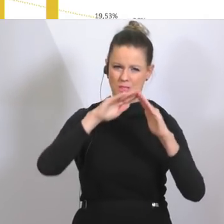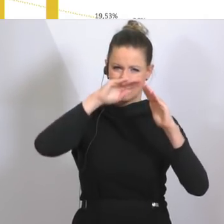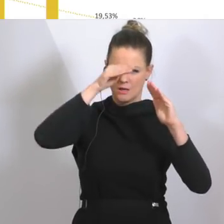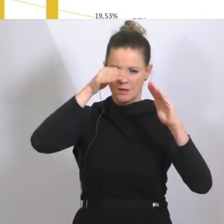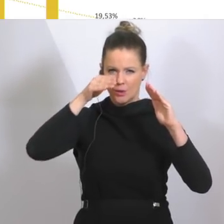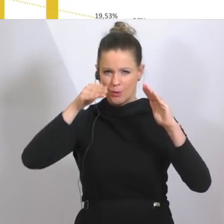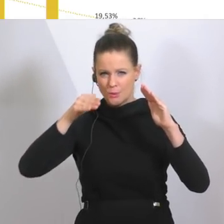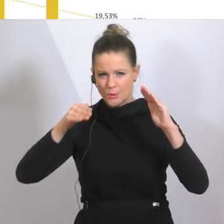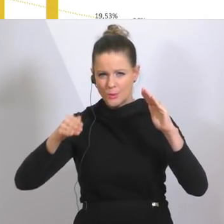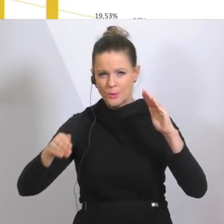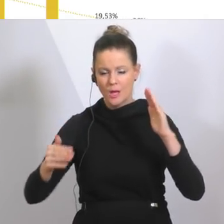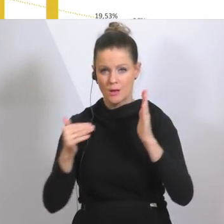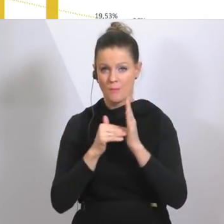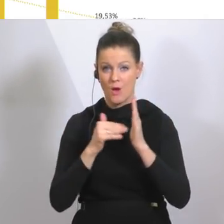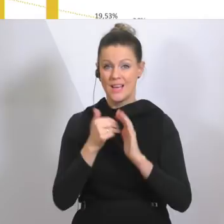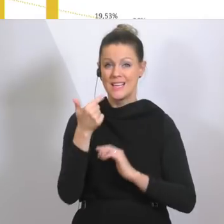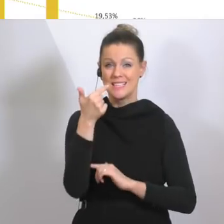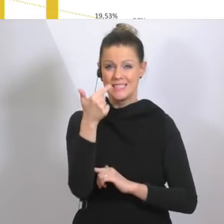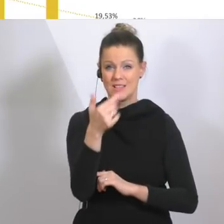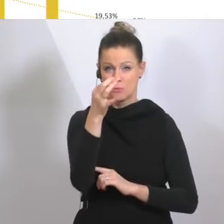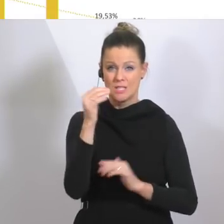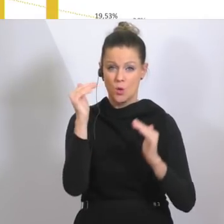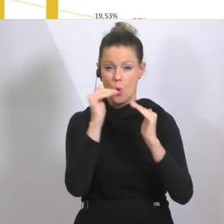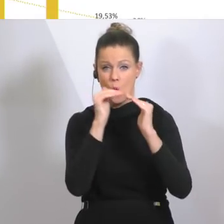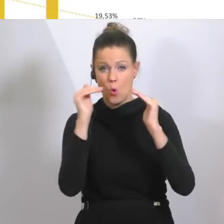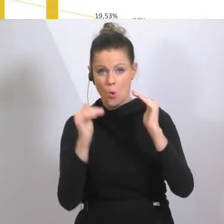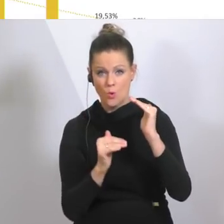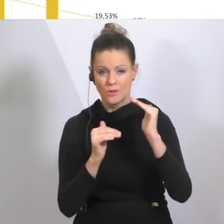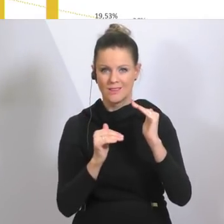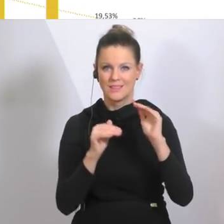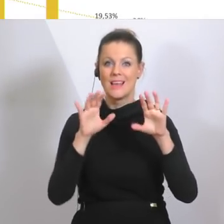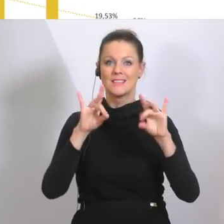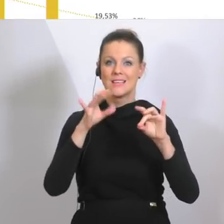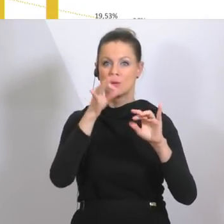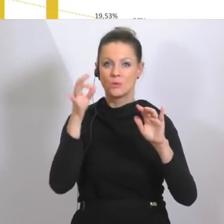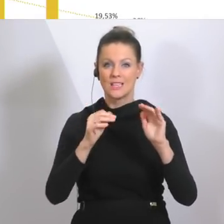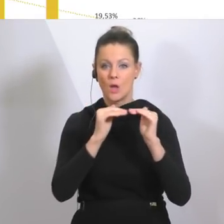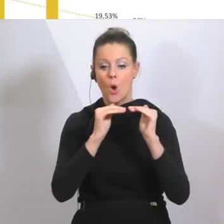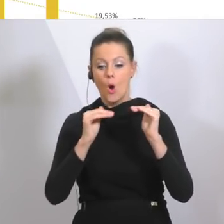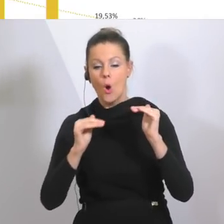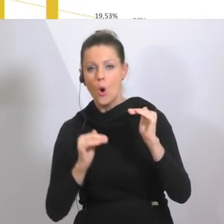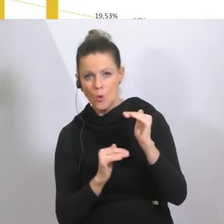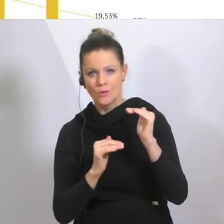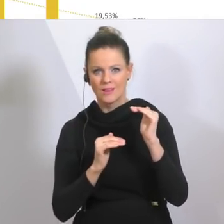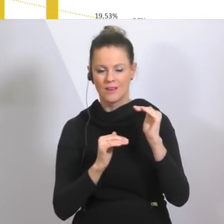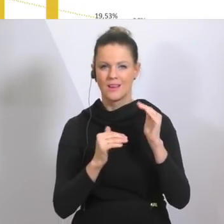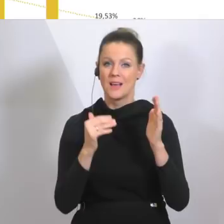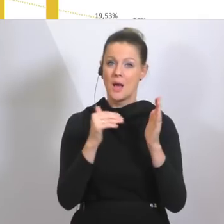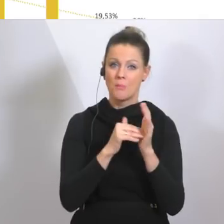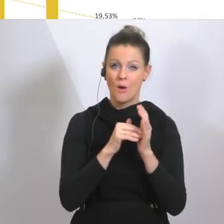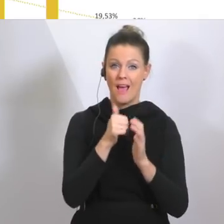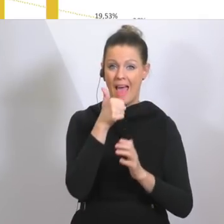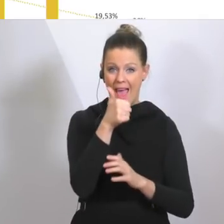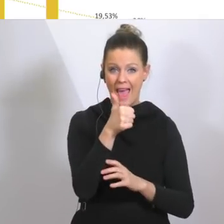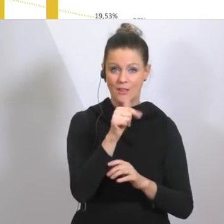weiter runterkommen unter die 20%. Wir müssen runterkommen unter die 10%. Unser Ziel ist ein einstelliger oder gar